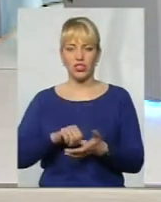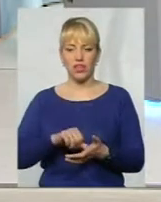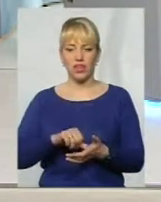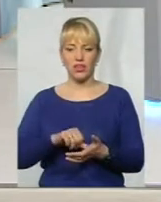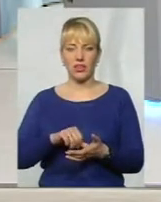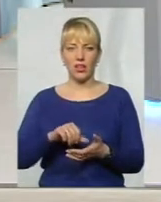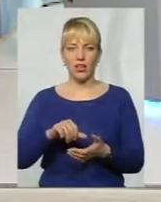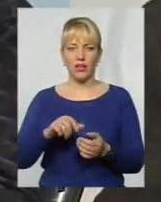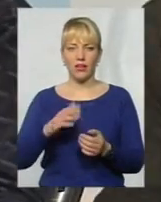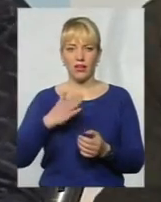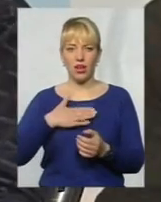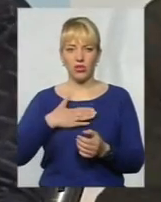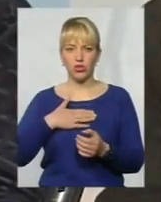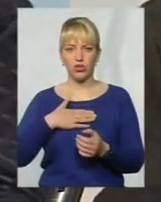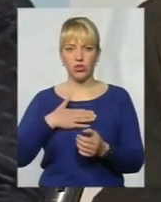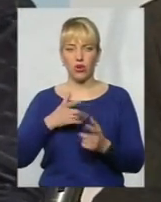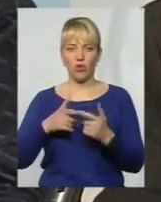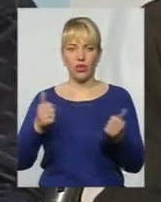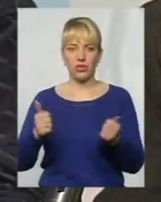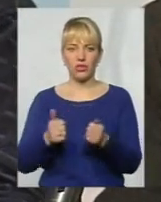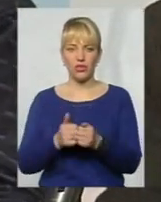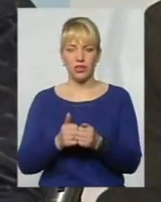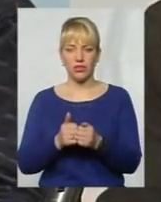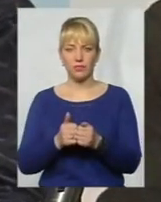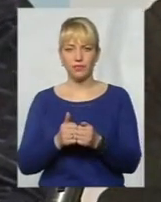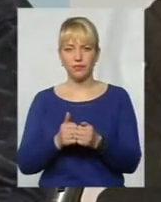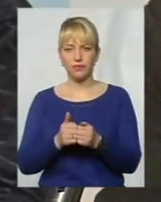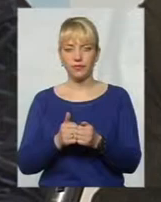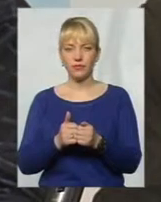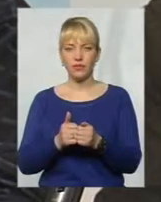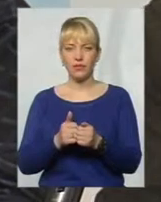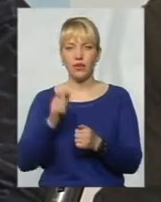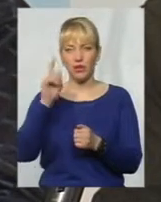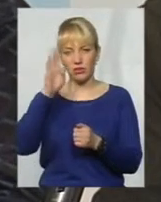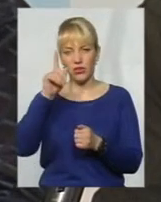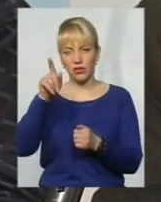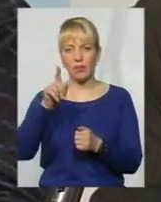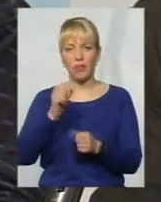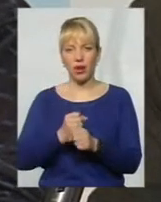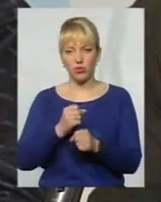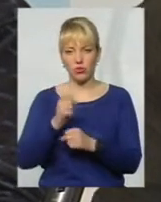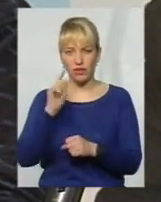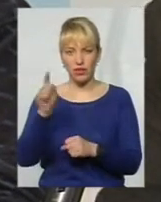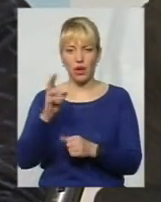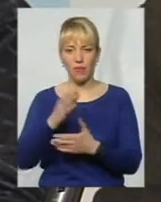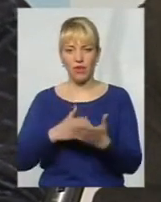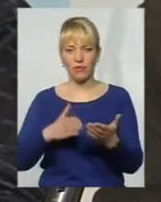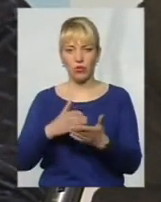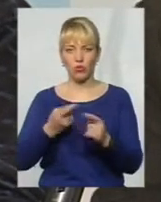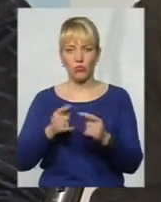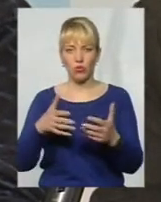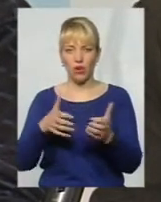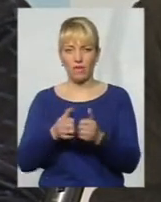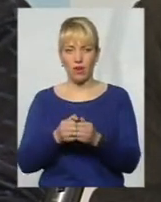міської організації «Чорноболь України». Він і працював там, і ліквідовав аварію на атомній тростанції з нашими колегами, він там працював разом.